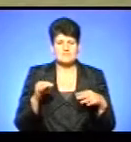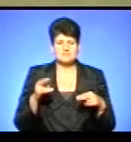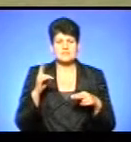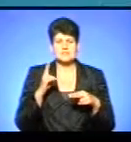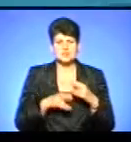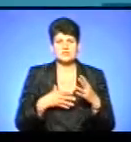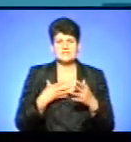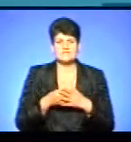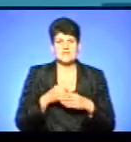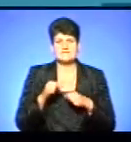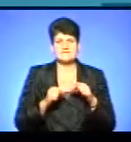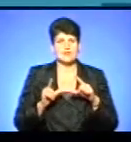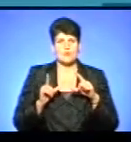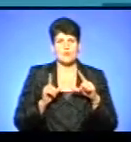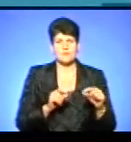свій волопробіг.